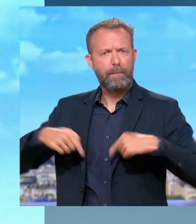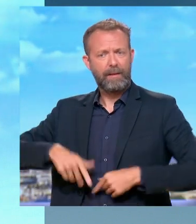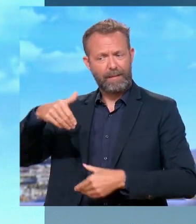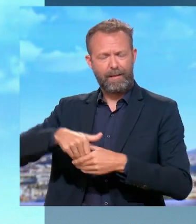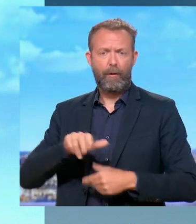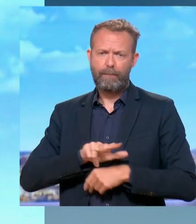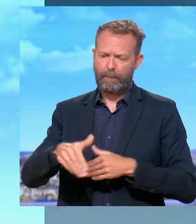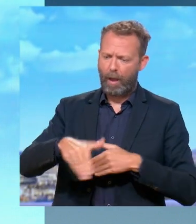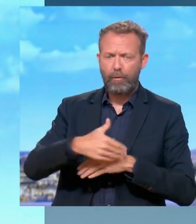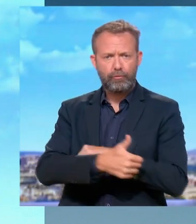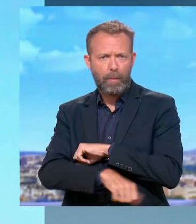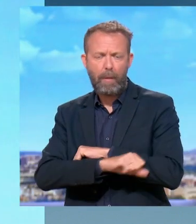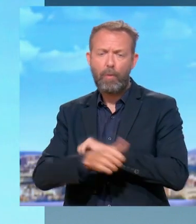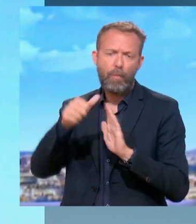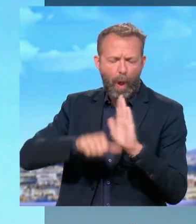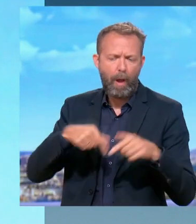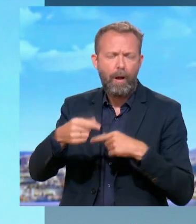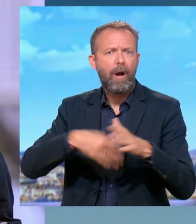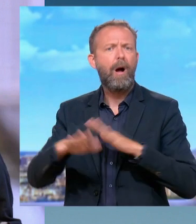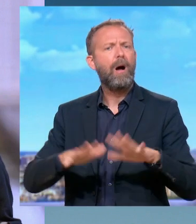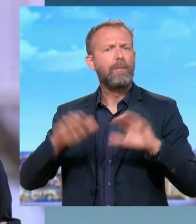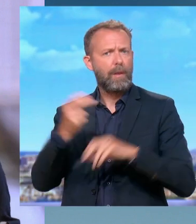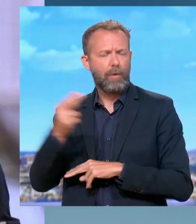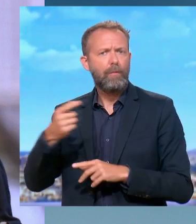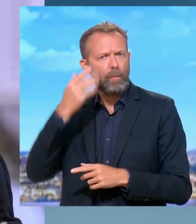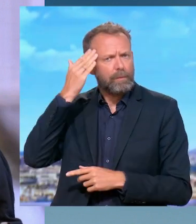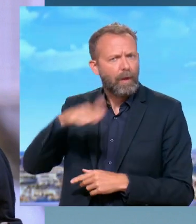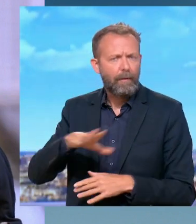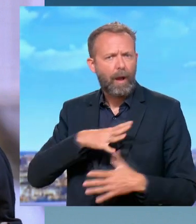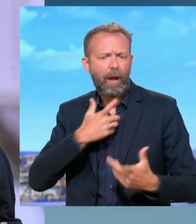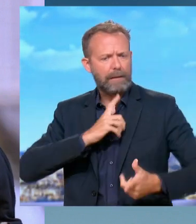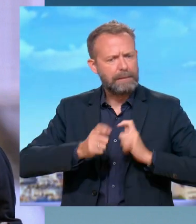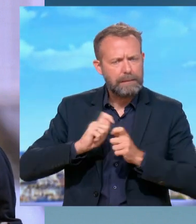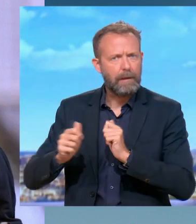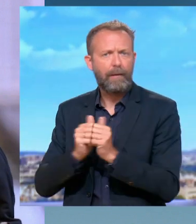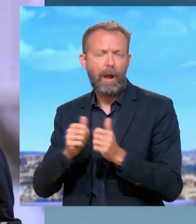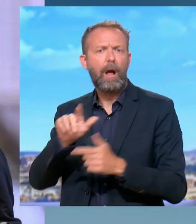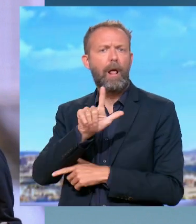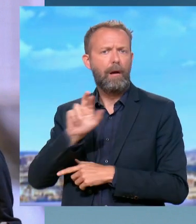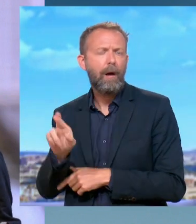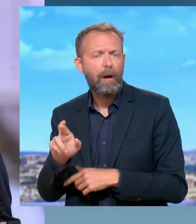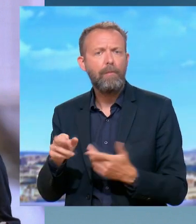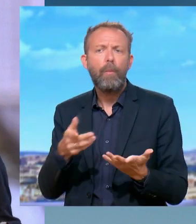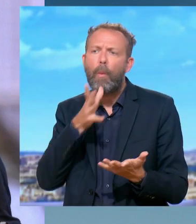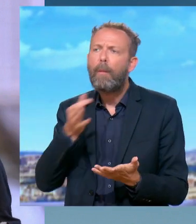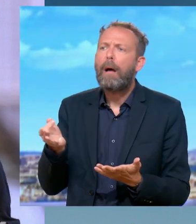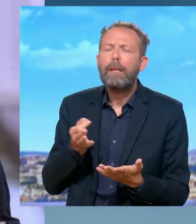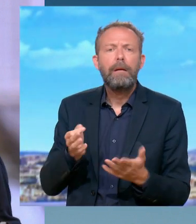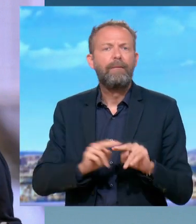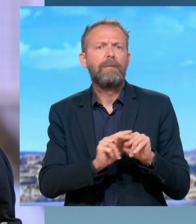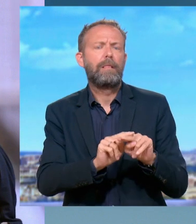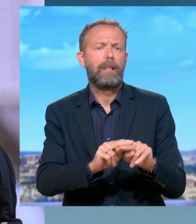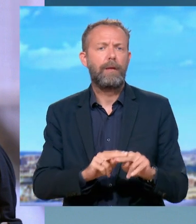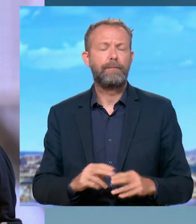va arriver dans les prochaines semaines ou les prochains mois à l'Assemblée nationale. Vous ne l'ignorez pas, il a des négociations, notamment avec les Républicains. Vous ne pouvez pas dire qu n a rien qui est